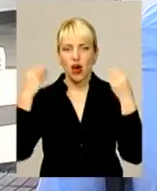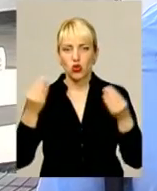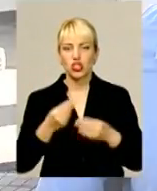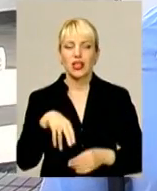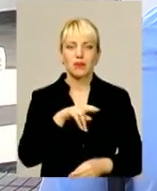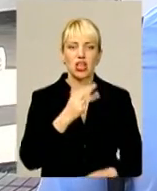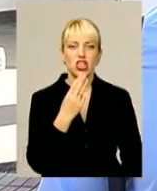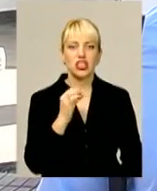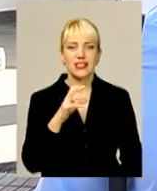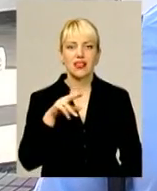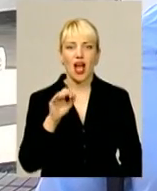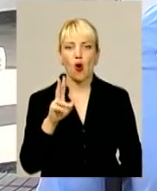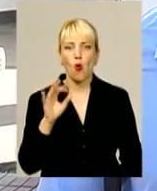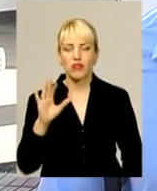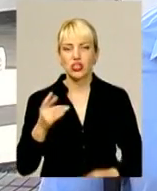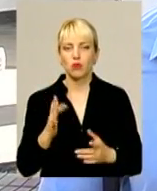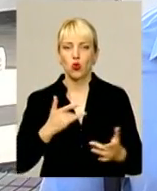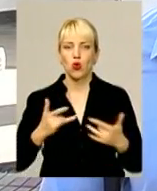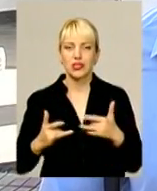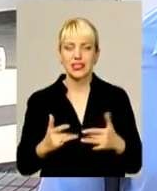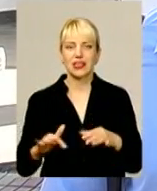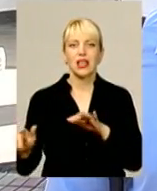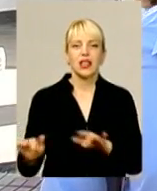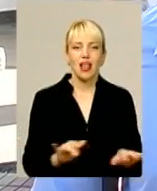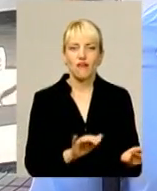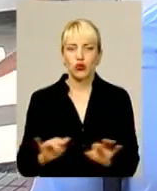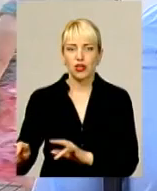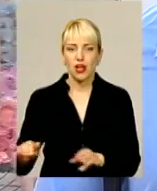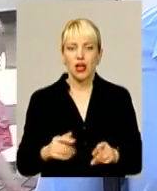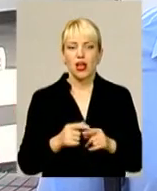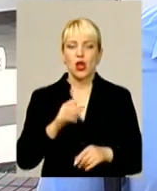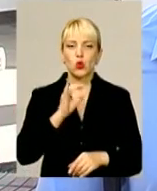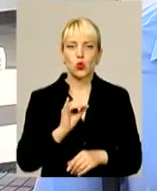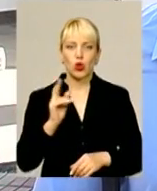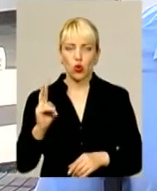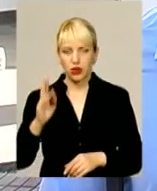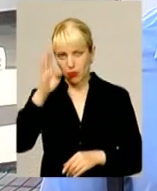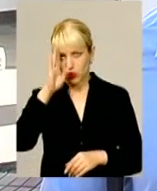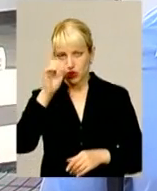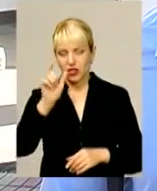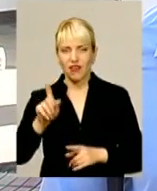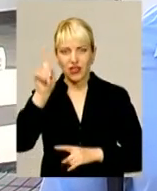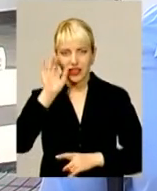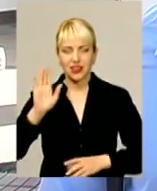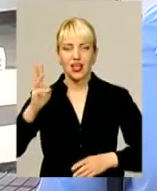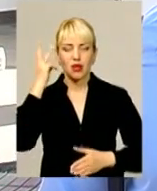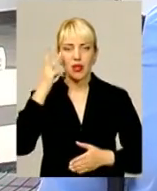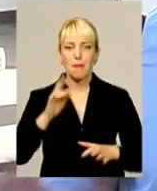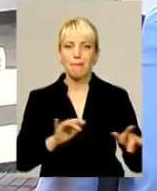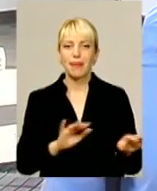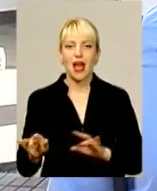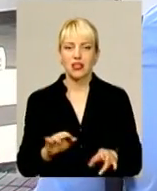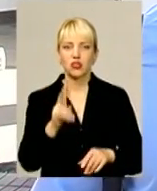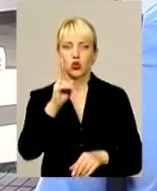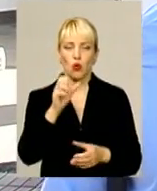Шостаковича. Буде виконувати концерт Шостаковича для фортепіано Юрій Кот, наш видатний хмельничанин, піаніст, який